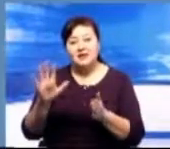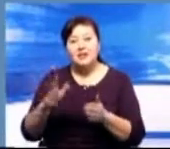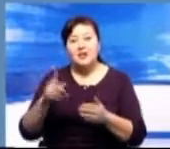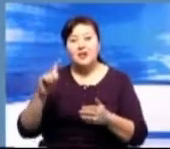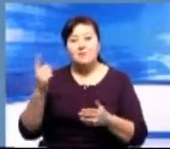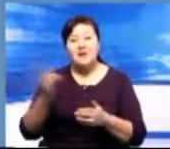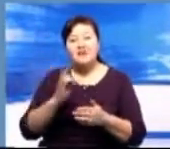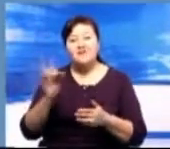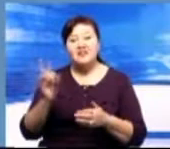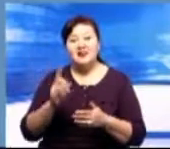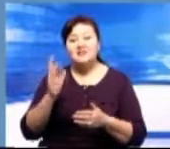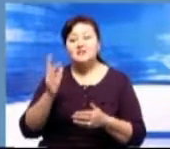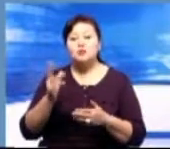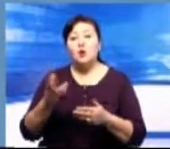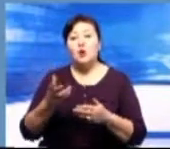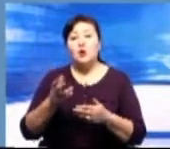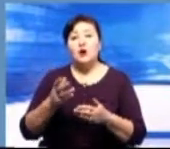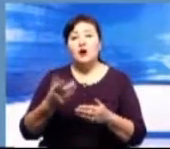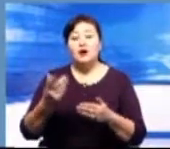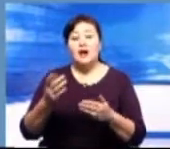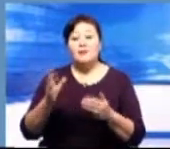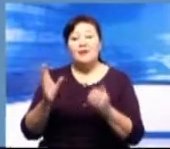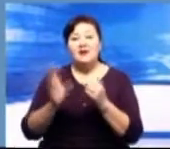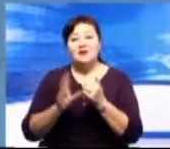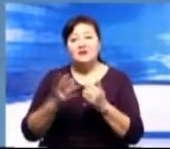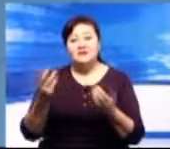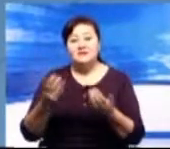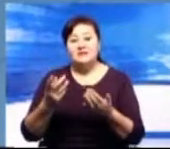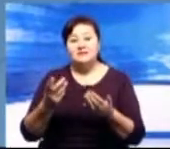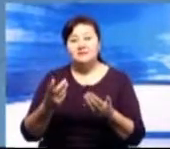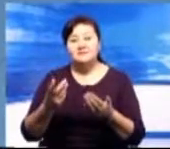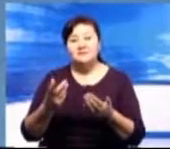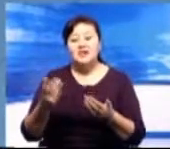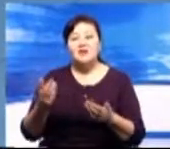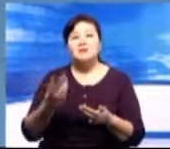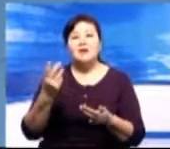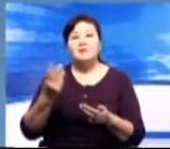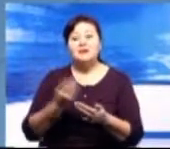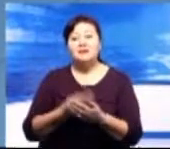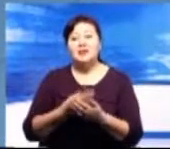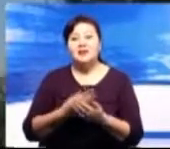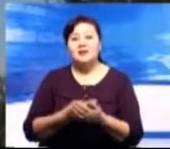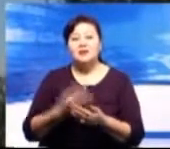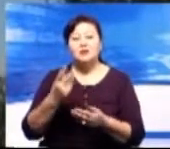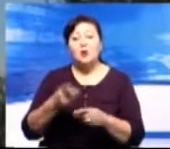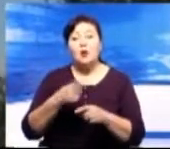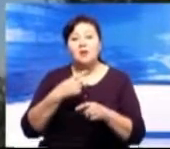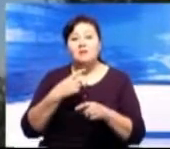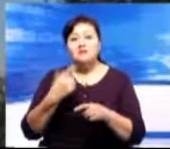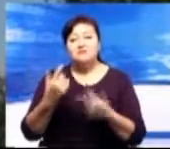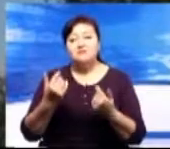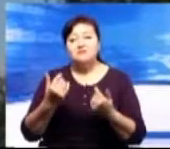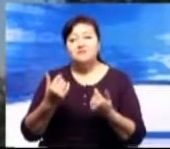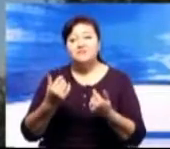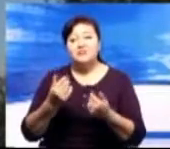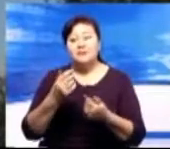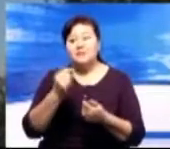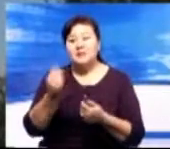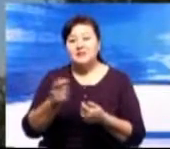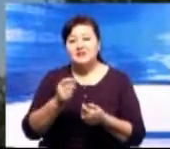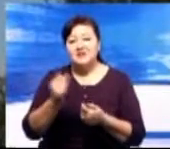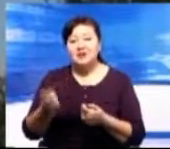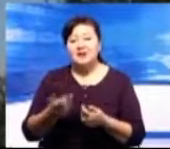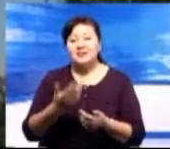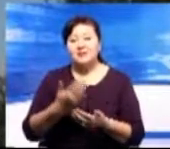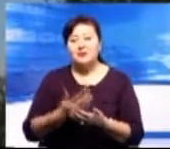Суд решил, что ВКРЭК действовало незаконно и постановил вернуть людям излишне уплаченные деньги. Напомним, что в текущем году жители